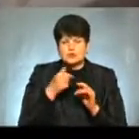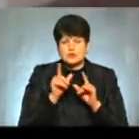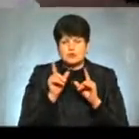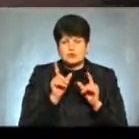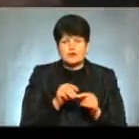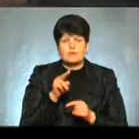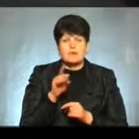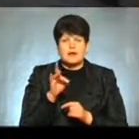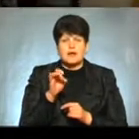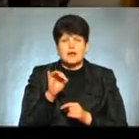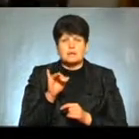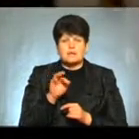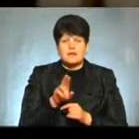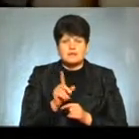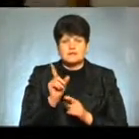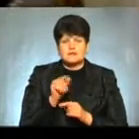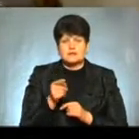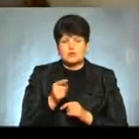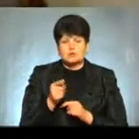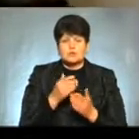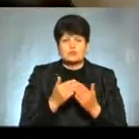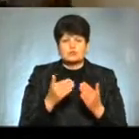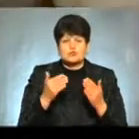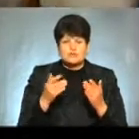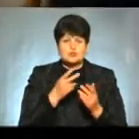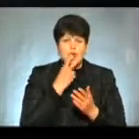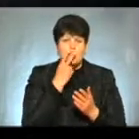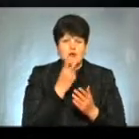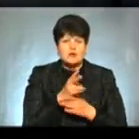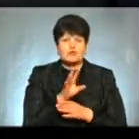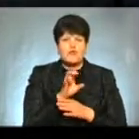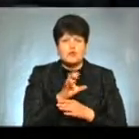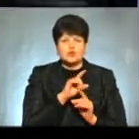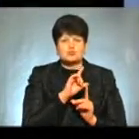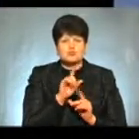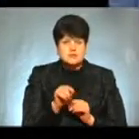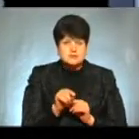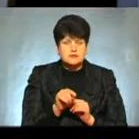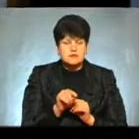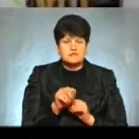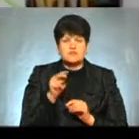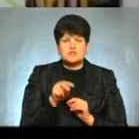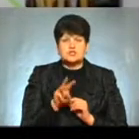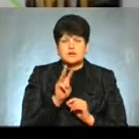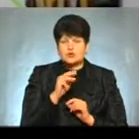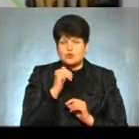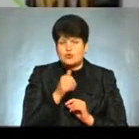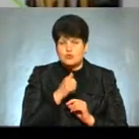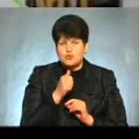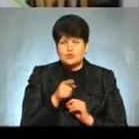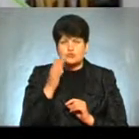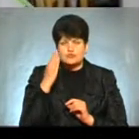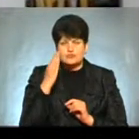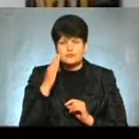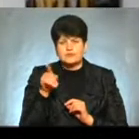поїхав у Прип'ять Він йде до Тернопільського музею від Луня Чорнобиля, щоб показати фото з поїздки У 2003 році в зоні відчуження